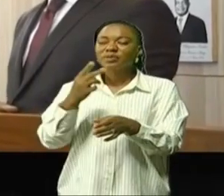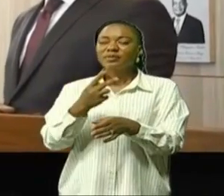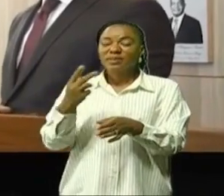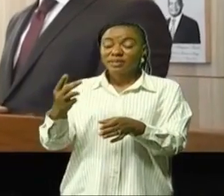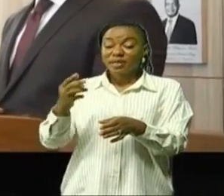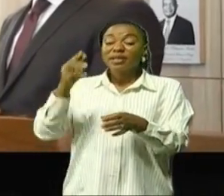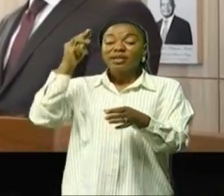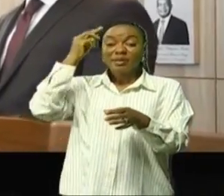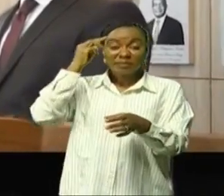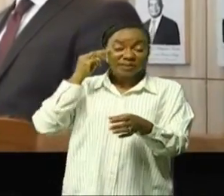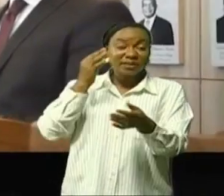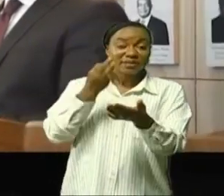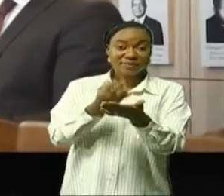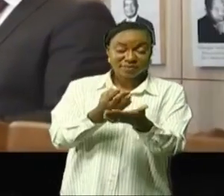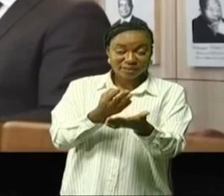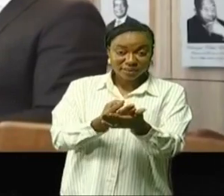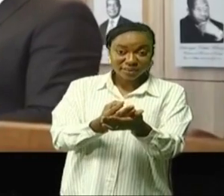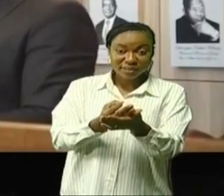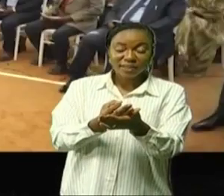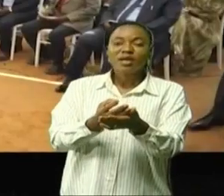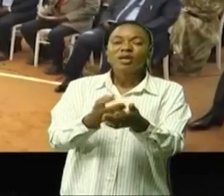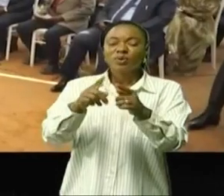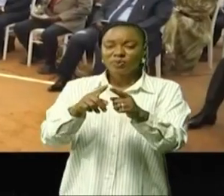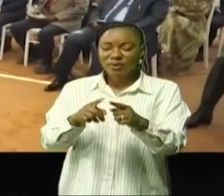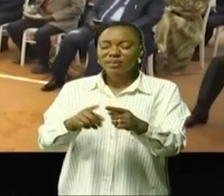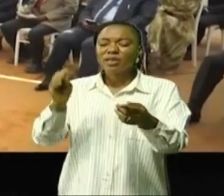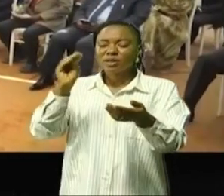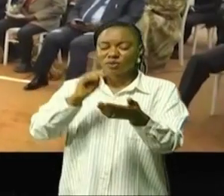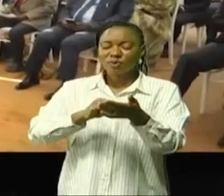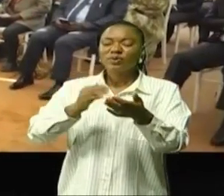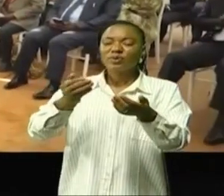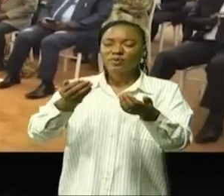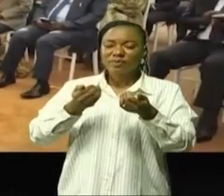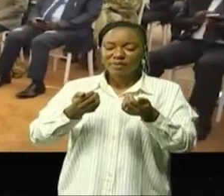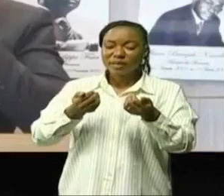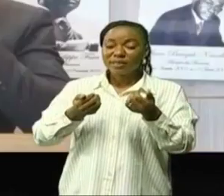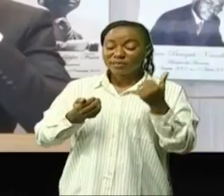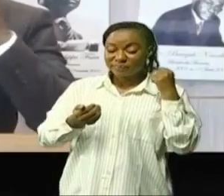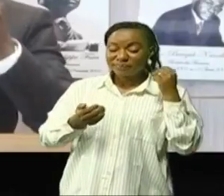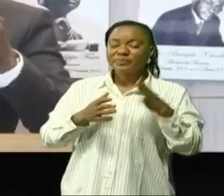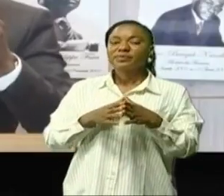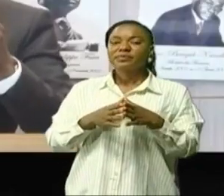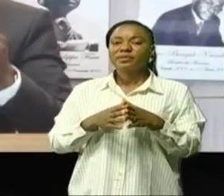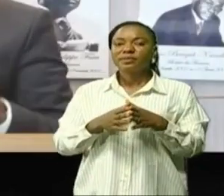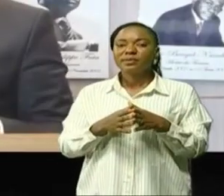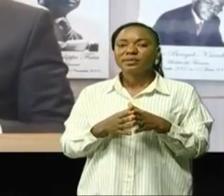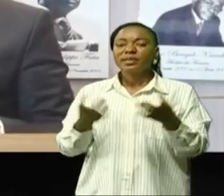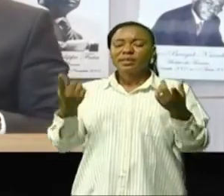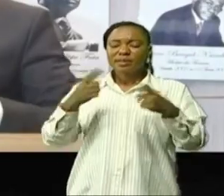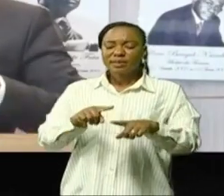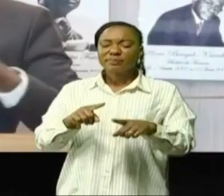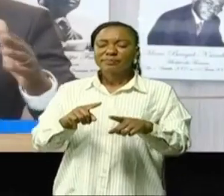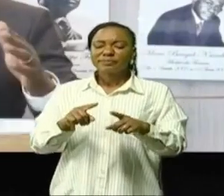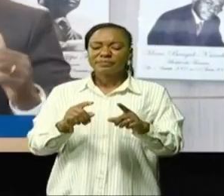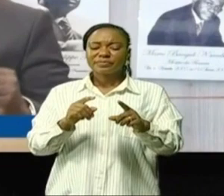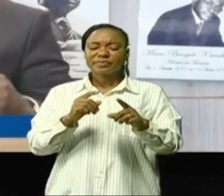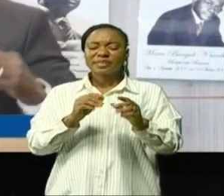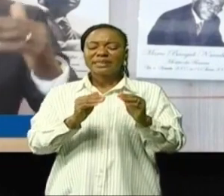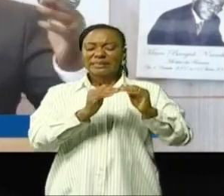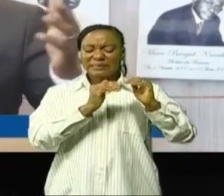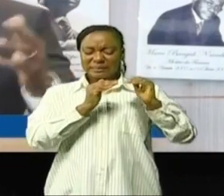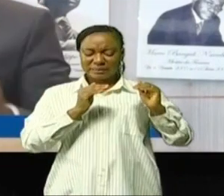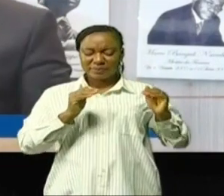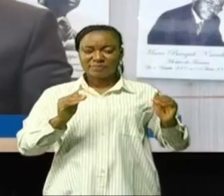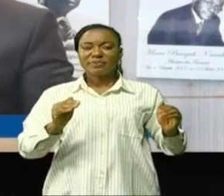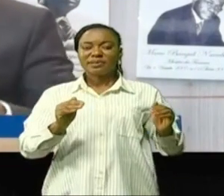des Finances, Nicolas Kazadi, s'est vu encore plus rassurant. Lorsque l'on garantit la stabilité macroéconomique,